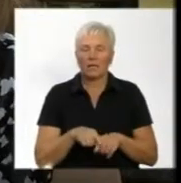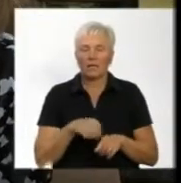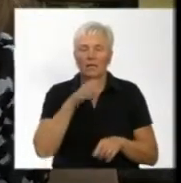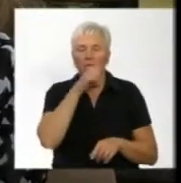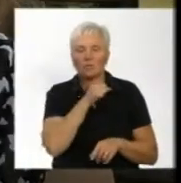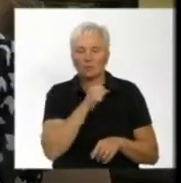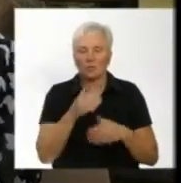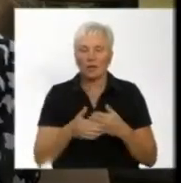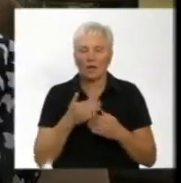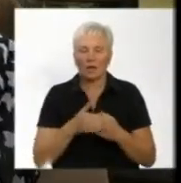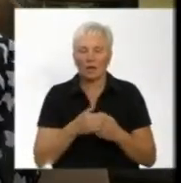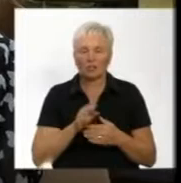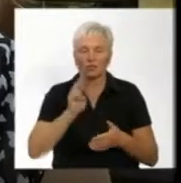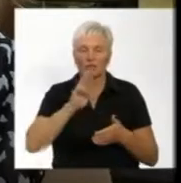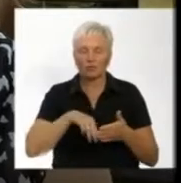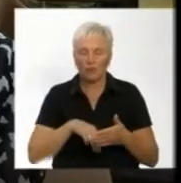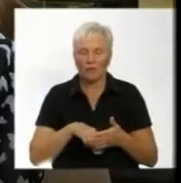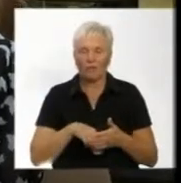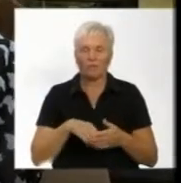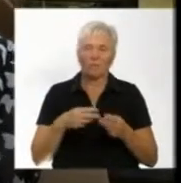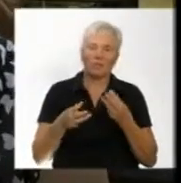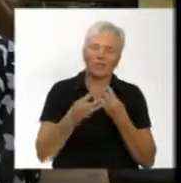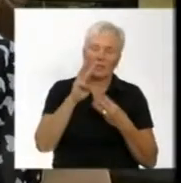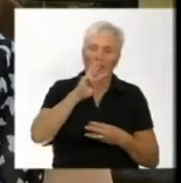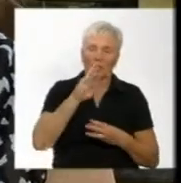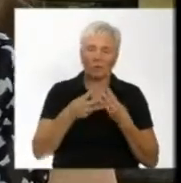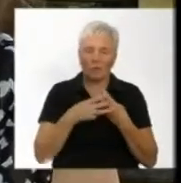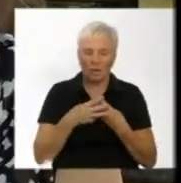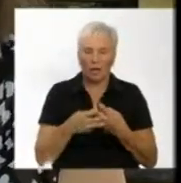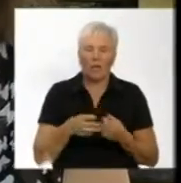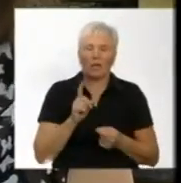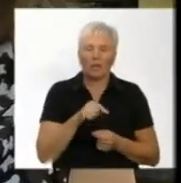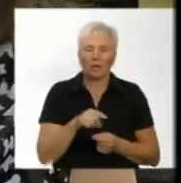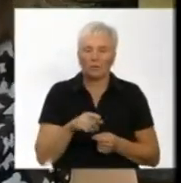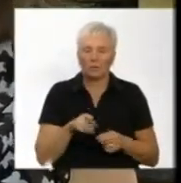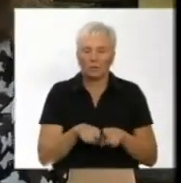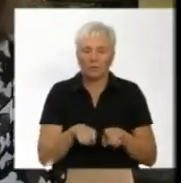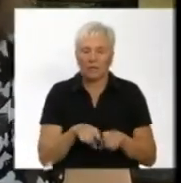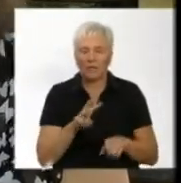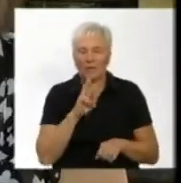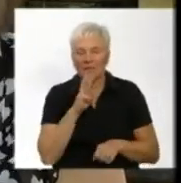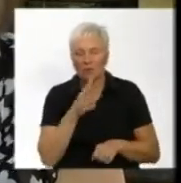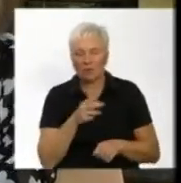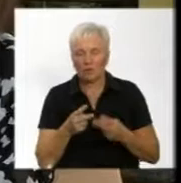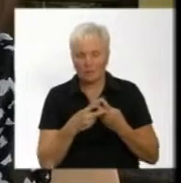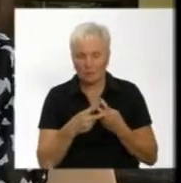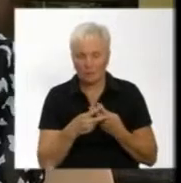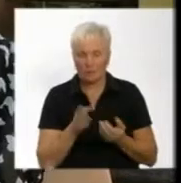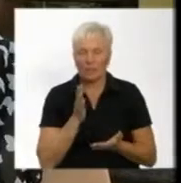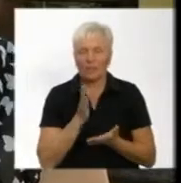штрафними санкціями, або обмеженням волі до трьох років, або позбавленням волі на той самий термін. Є нами